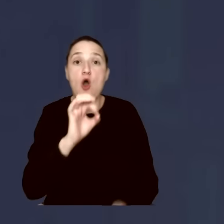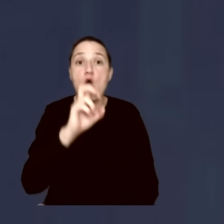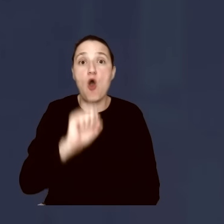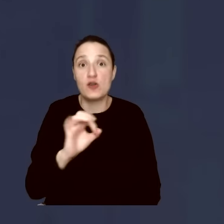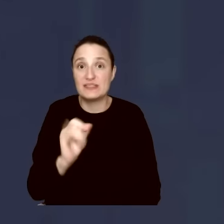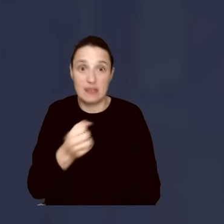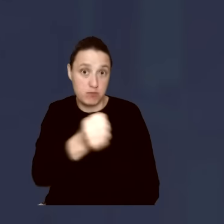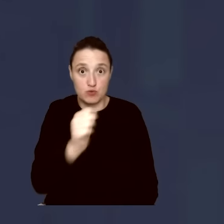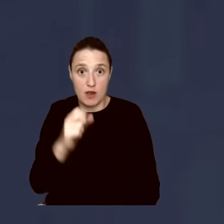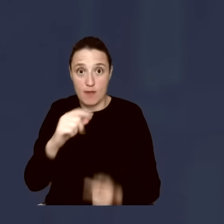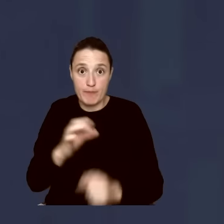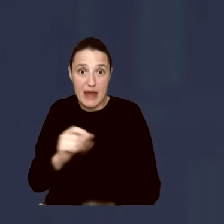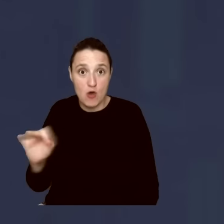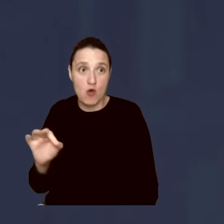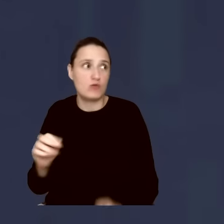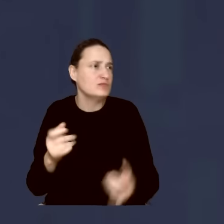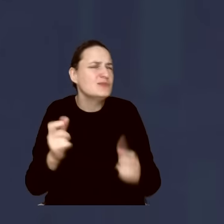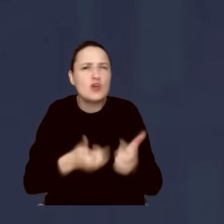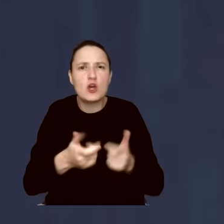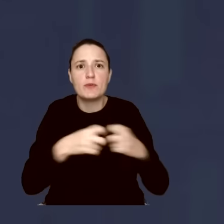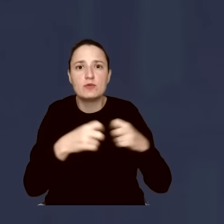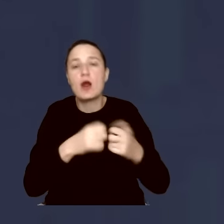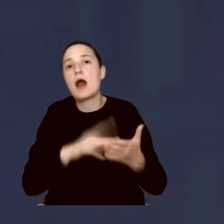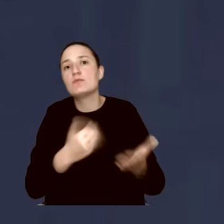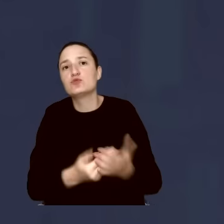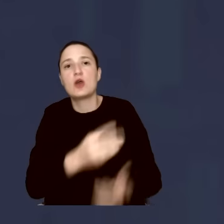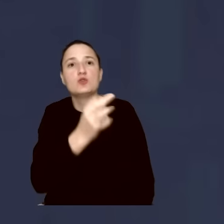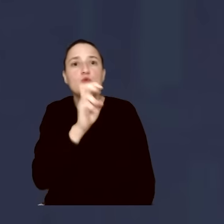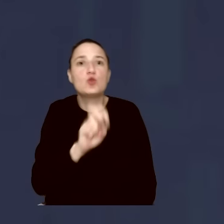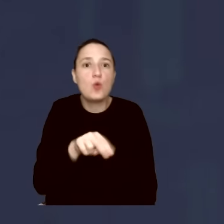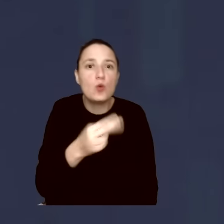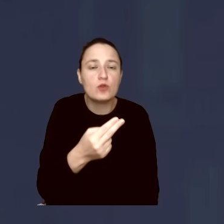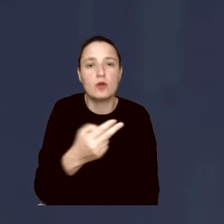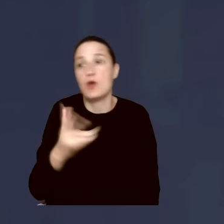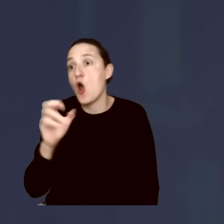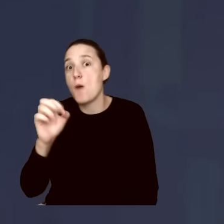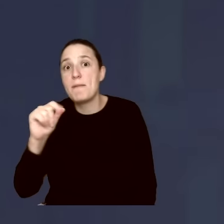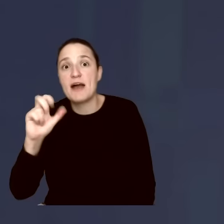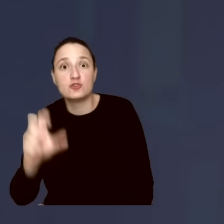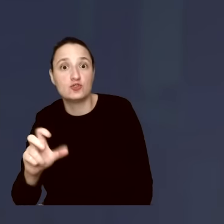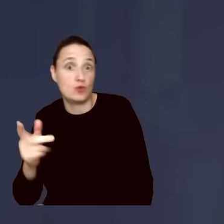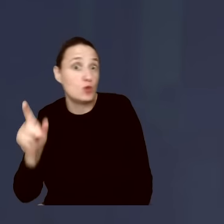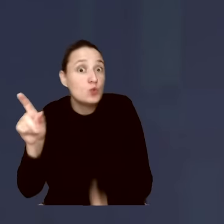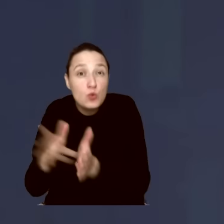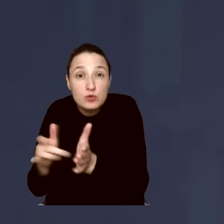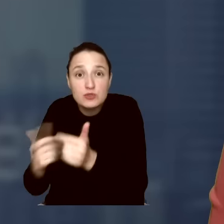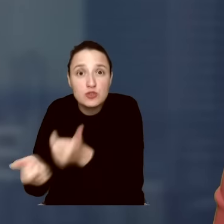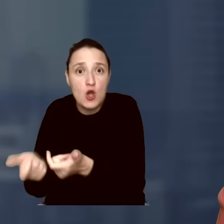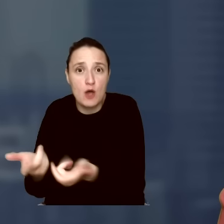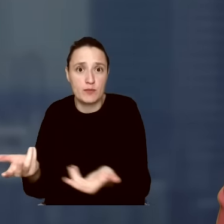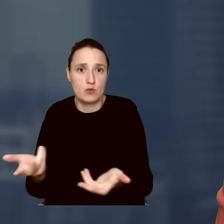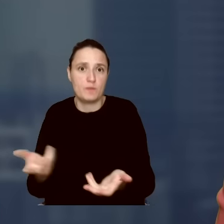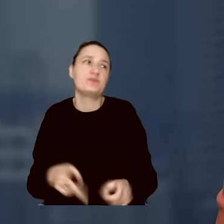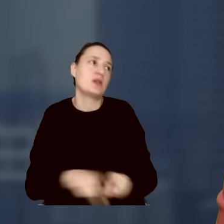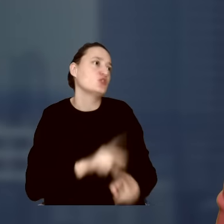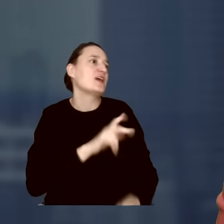Co wyrabiali inni europosłowie w Brukseli? Pani Róża Tun? Ale i pani Ewa Kopacz? Co wyrabiał sam Tusk? No, Marcin Kierwiński